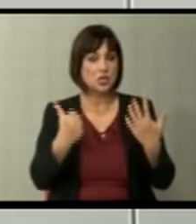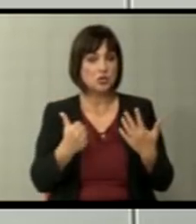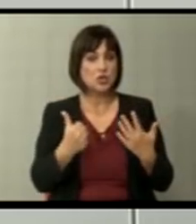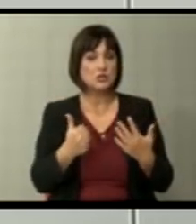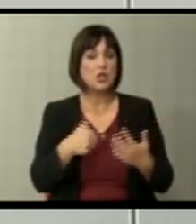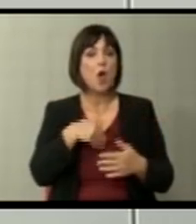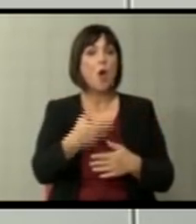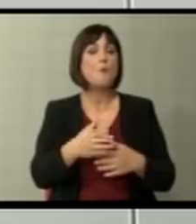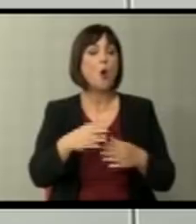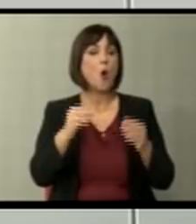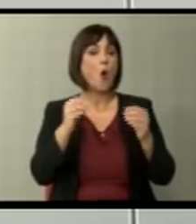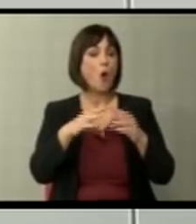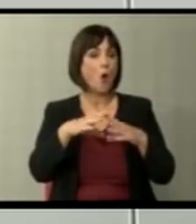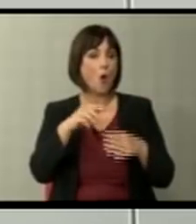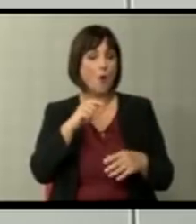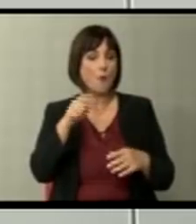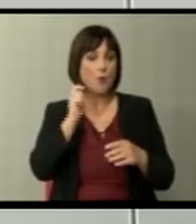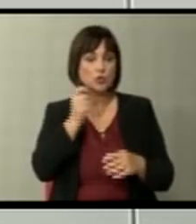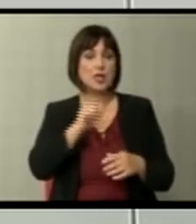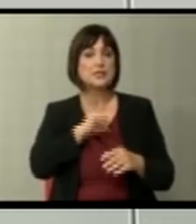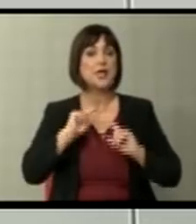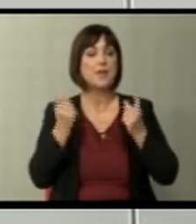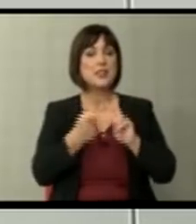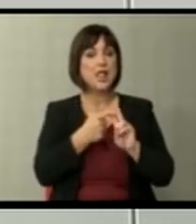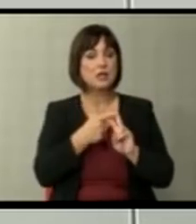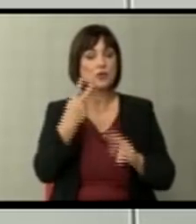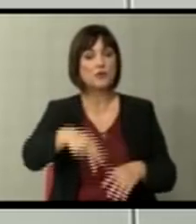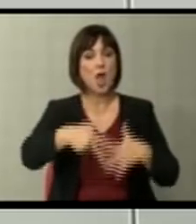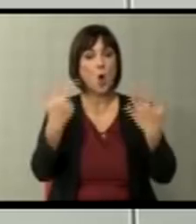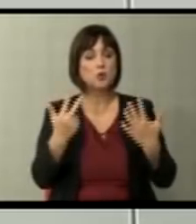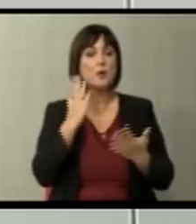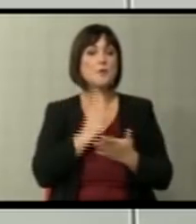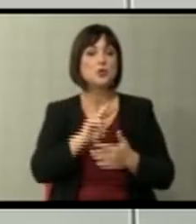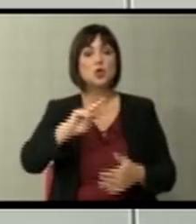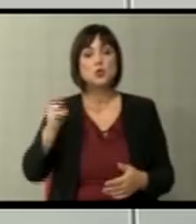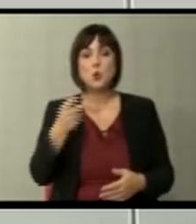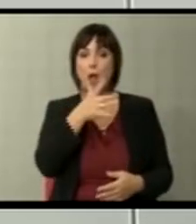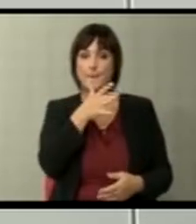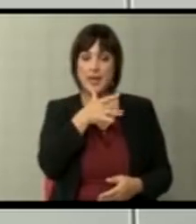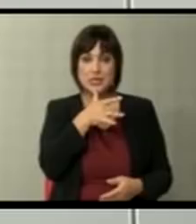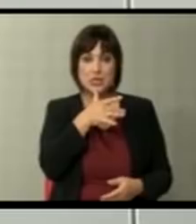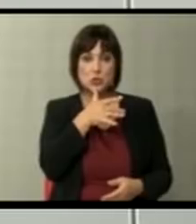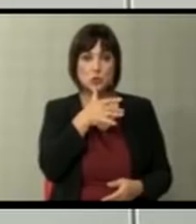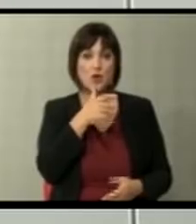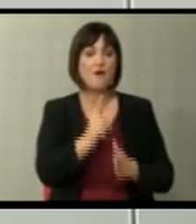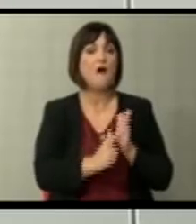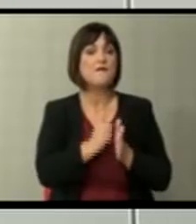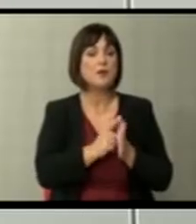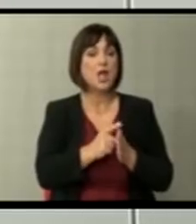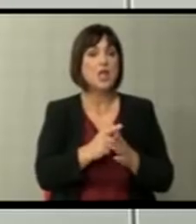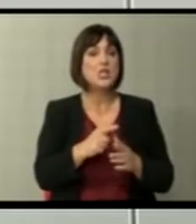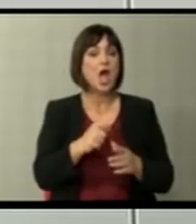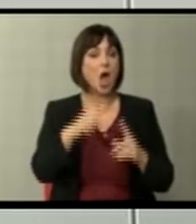по букрештанскиот самит на НАТО во 2008, тоа беше сосема друга Македонија во времето на